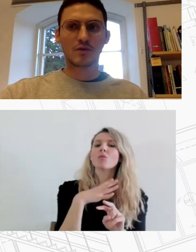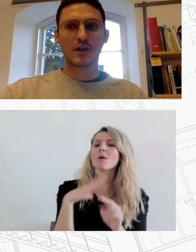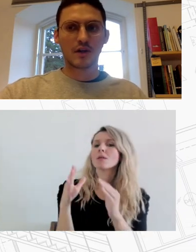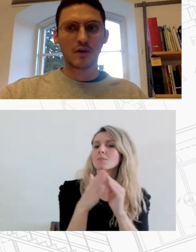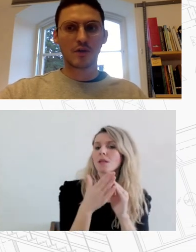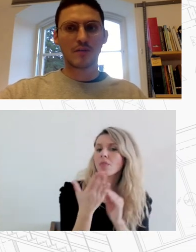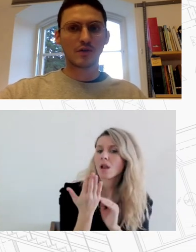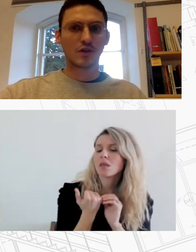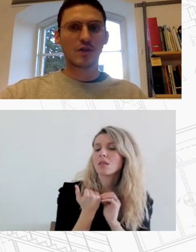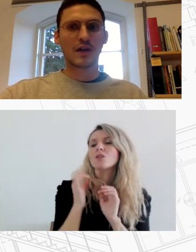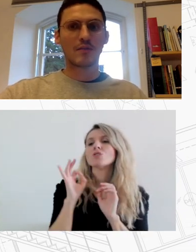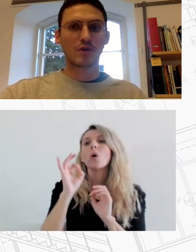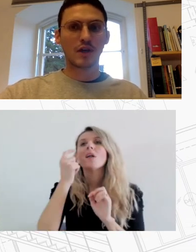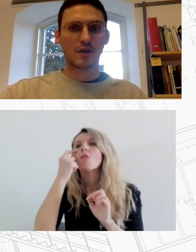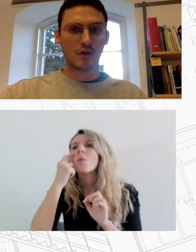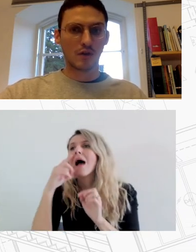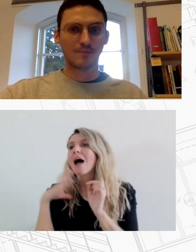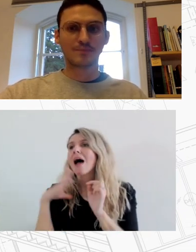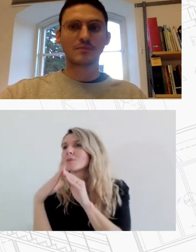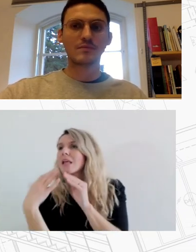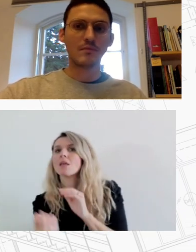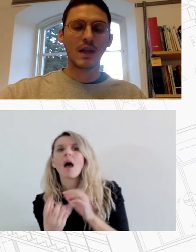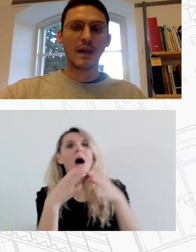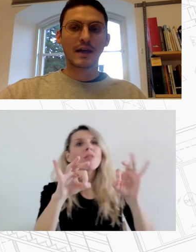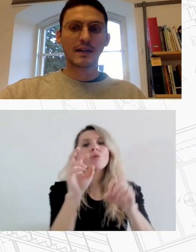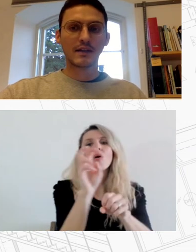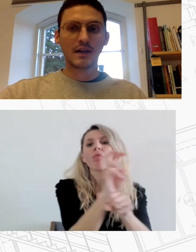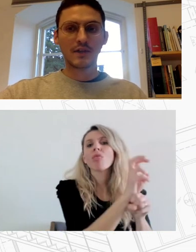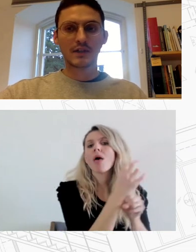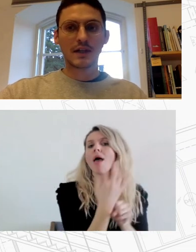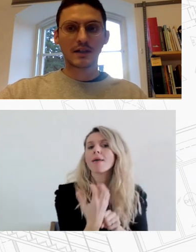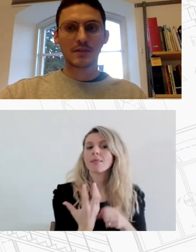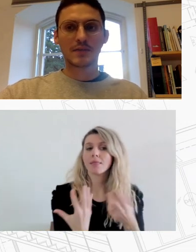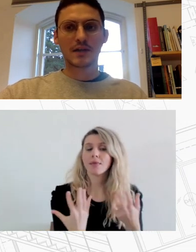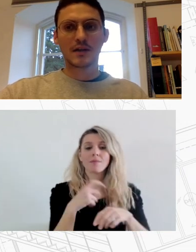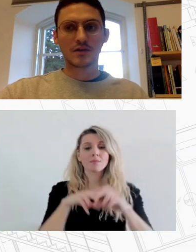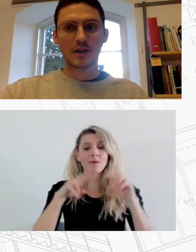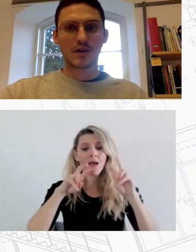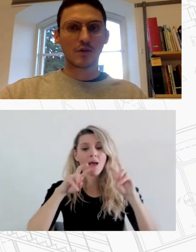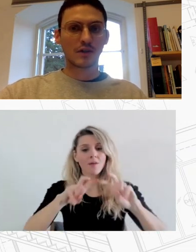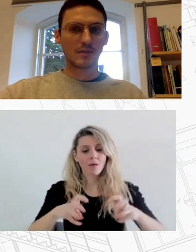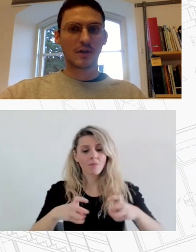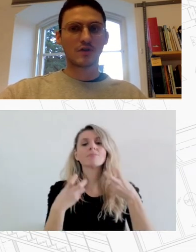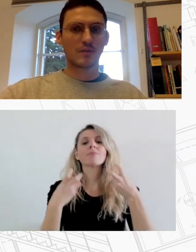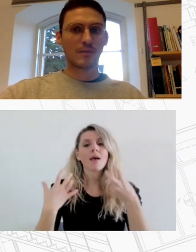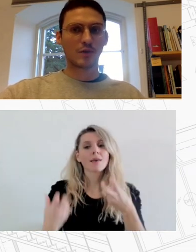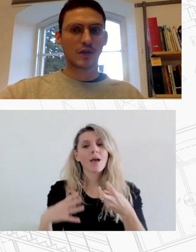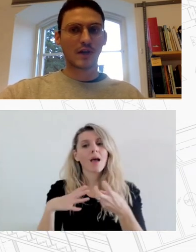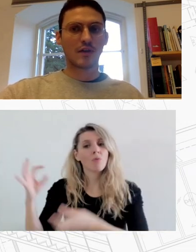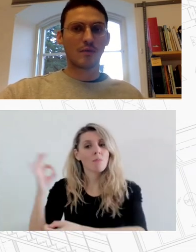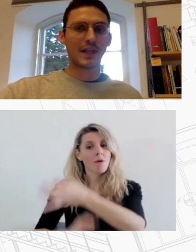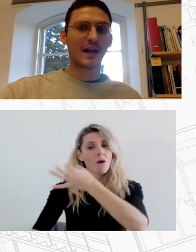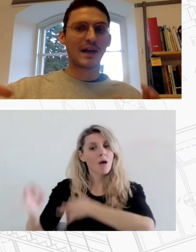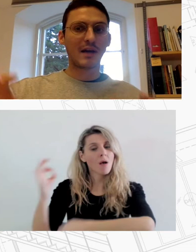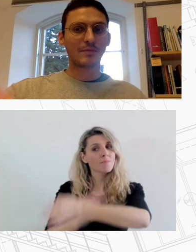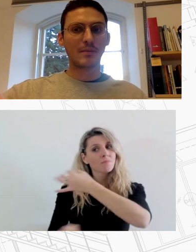του κτηριακού αποθέματος και τον αριθμό των κενών Κατά την έρευνα συλλέξαμε τις μαρτυρίες των ανθρώπων και τις συμπληρώσαμε με ποσοτικά